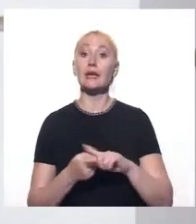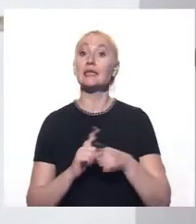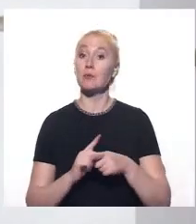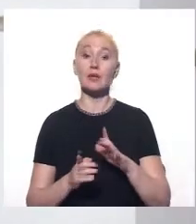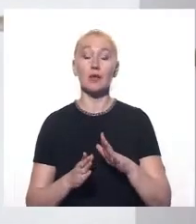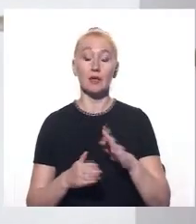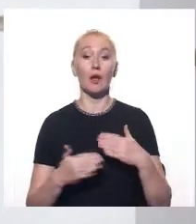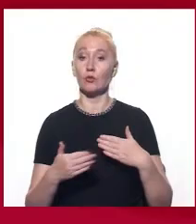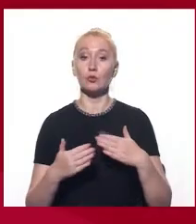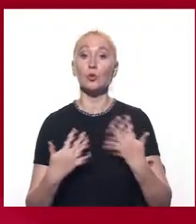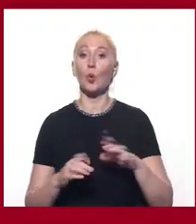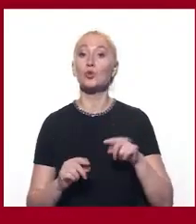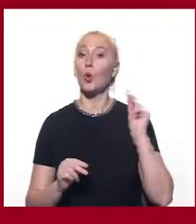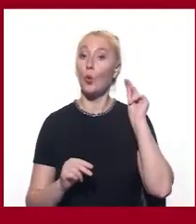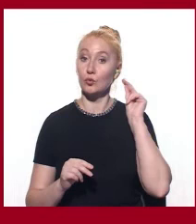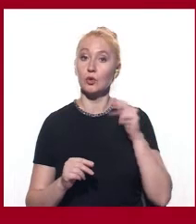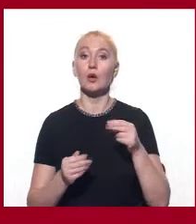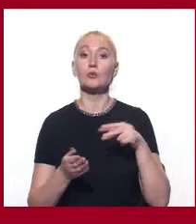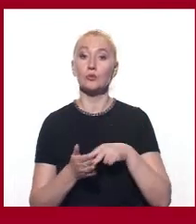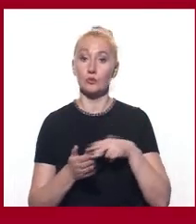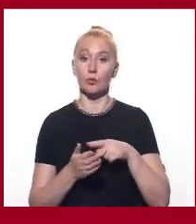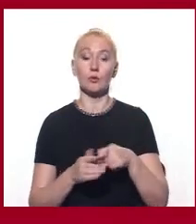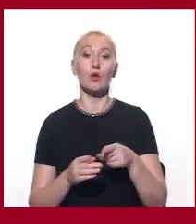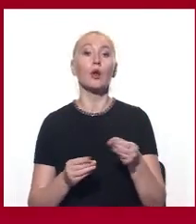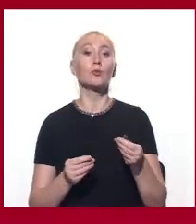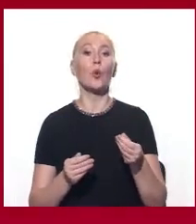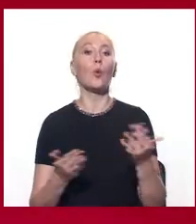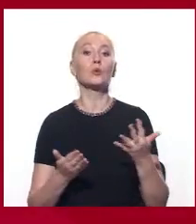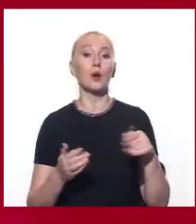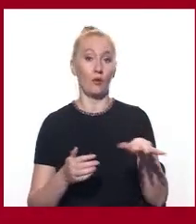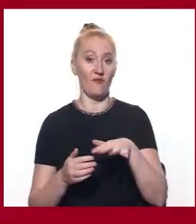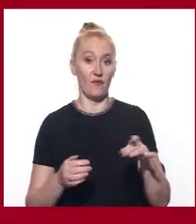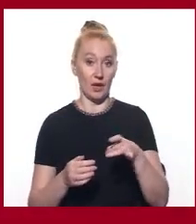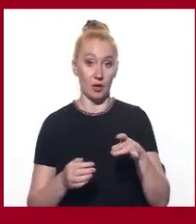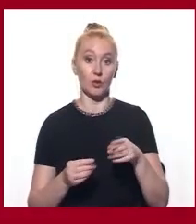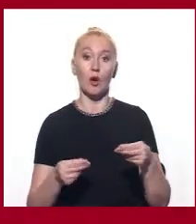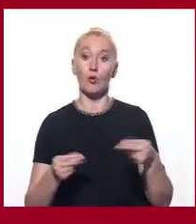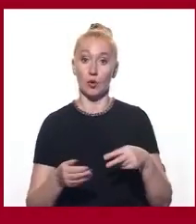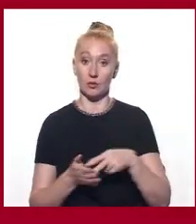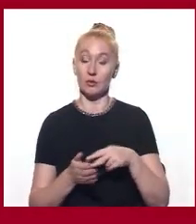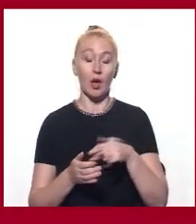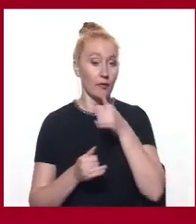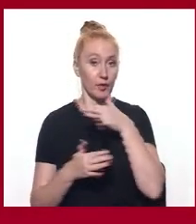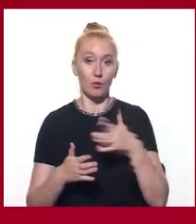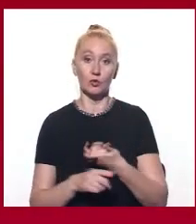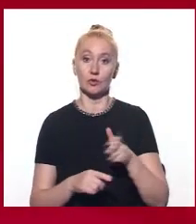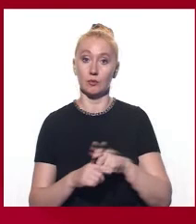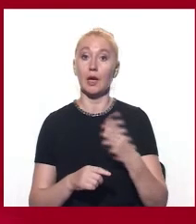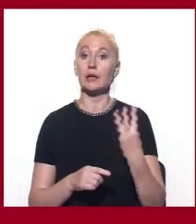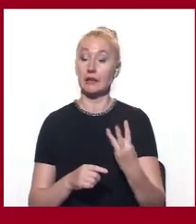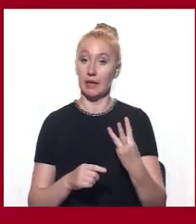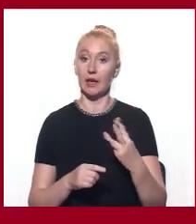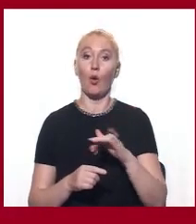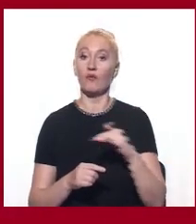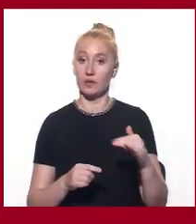студентів, які вже навчаються. Вартість навчання відповідатиме доходам людей в регіоні. А ціна на контрактне навчання не може перевищувати три середні